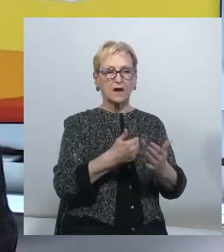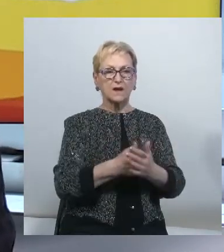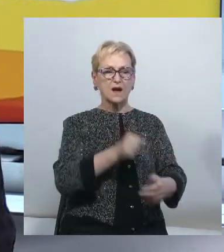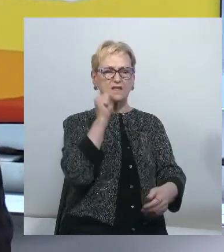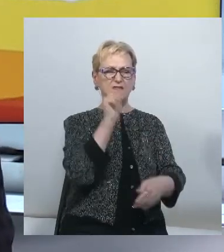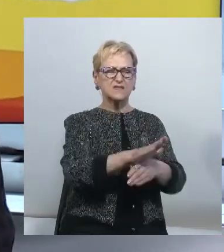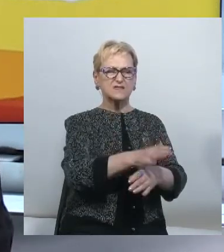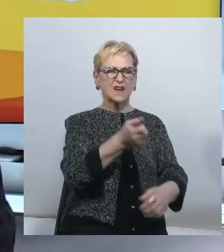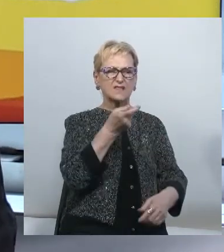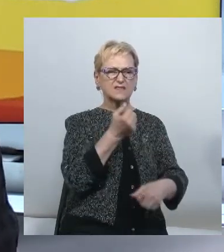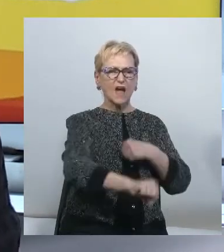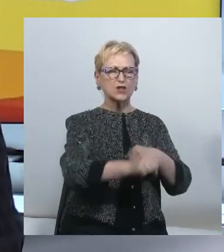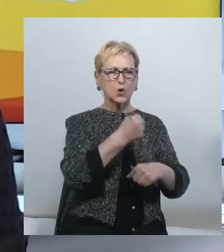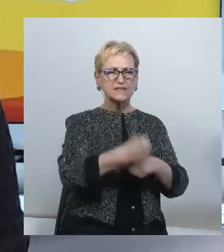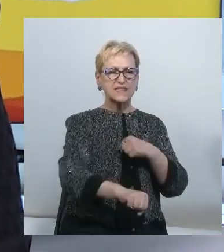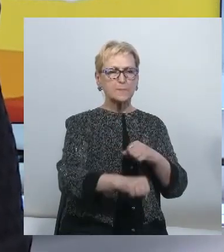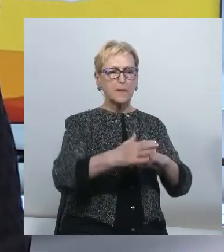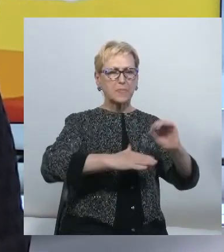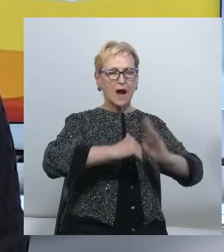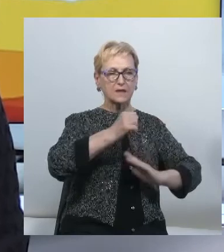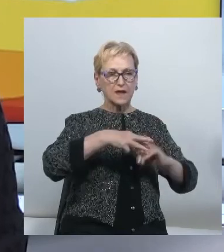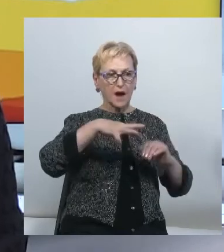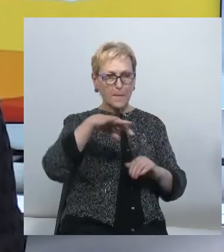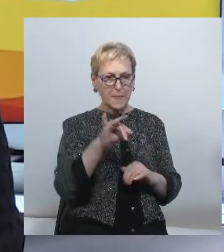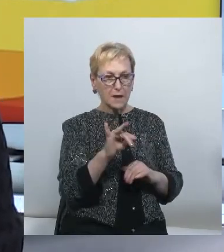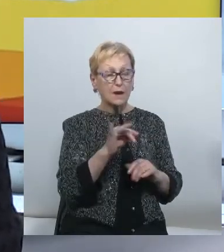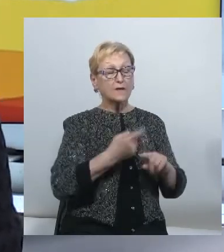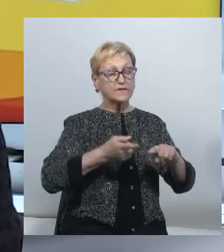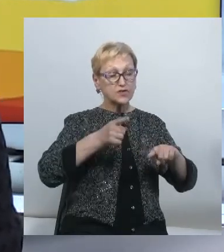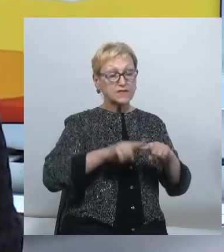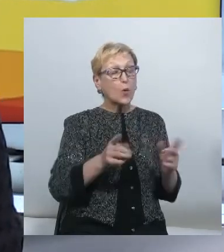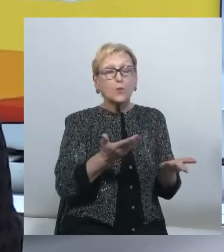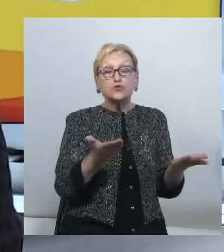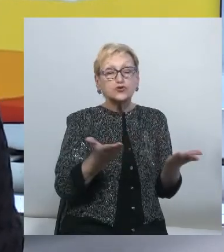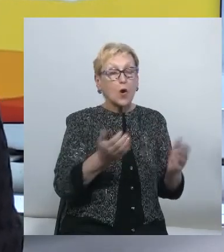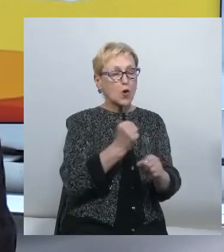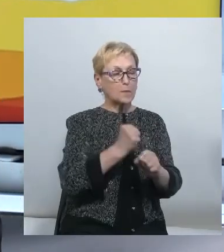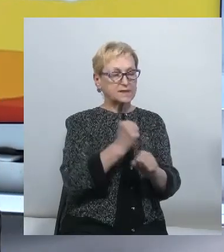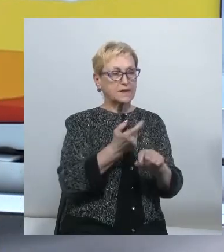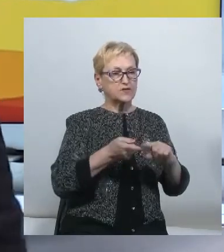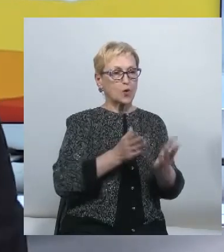порівняння його з російськими практиками. Що робиться в цьому напрямку? власне,